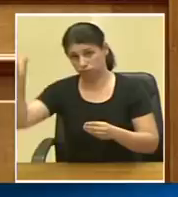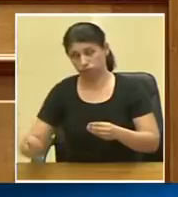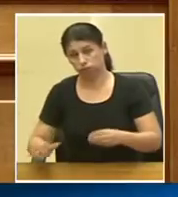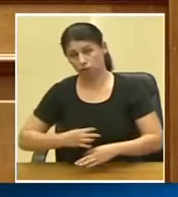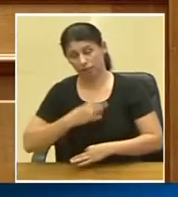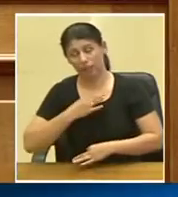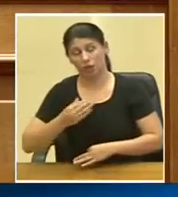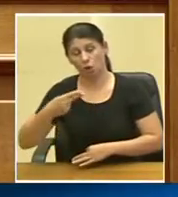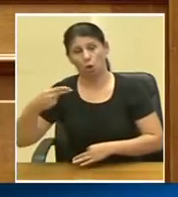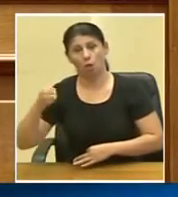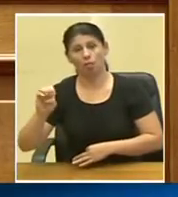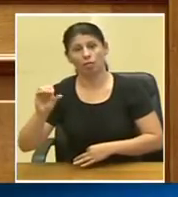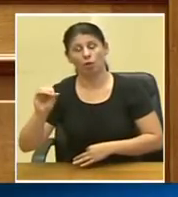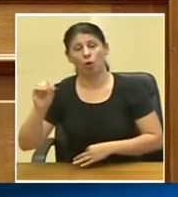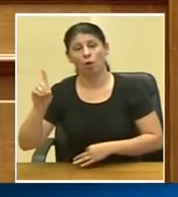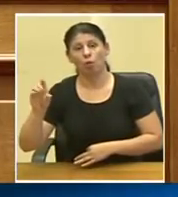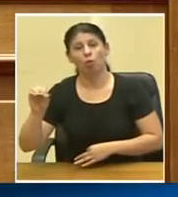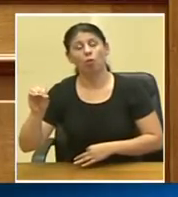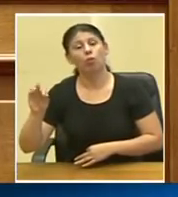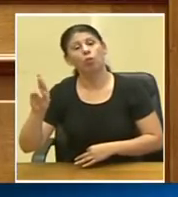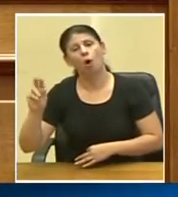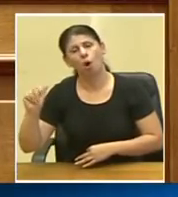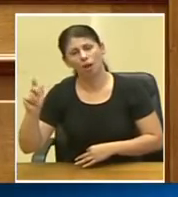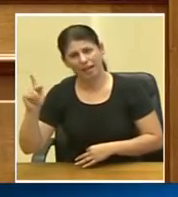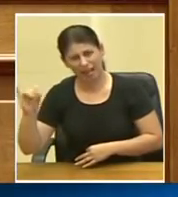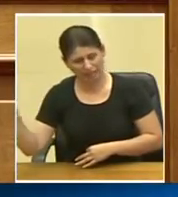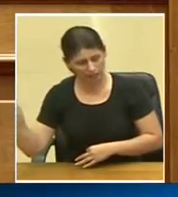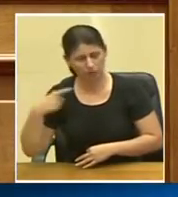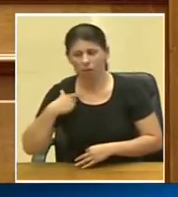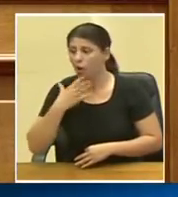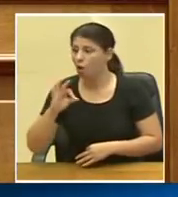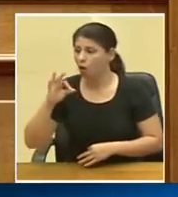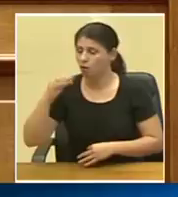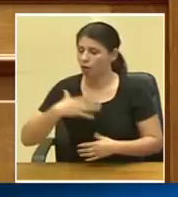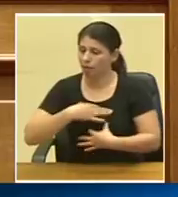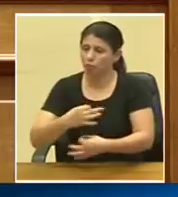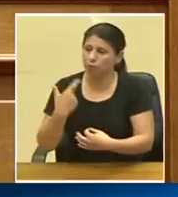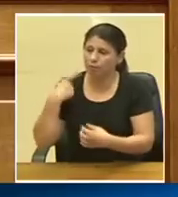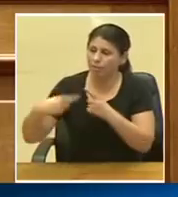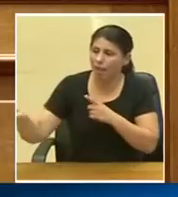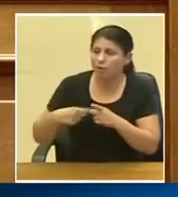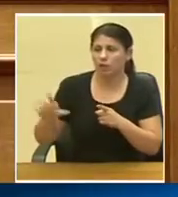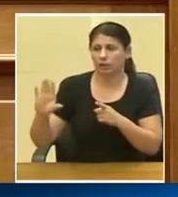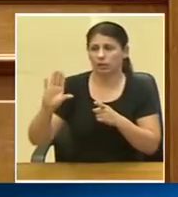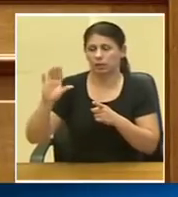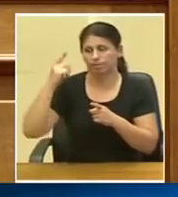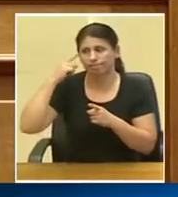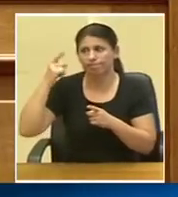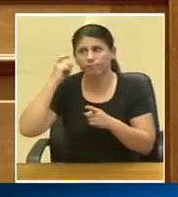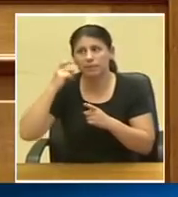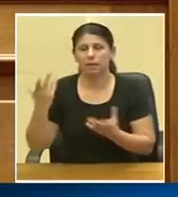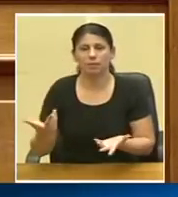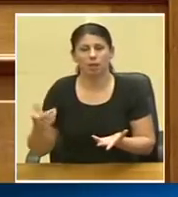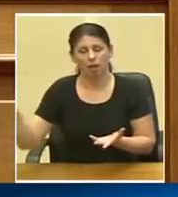γιατί εκπροσωπούμε και διαφορετικές ιδεολογικές αντιλήψεις, η αναγνώριση από μέρους του της